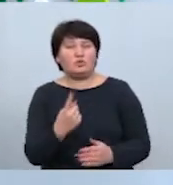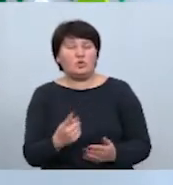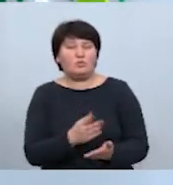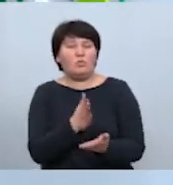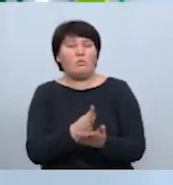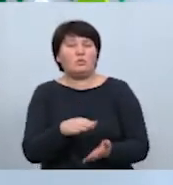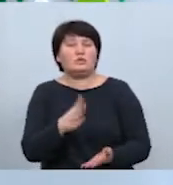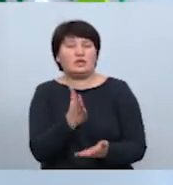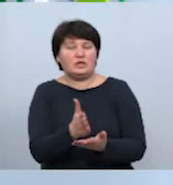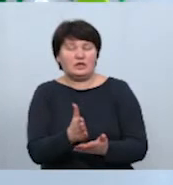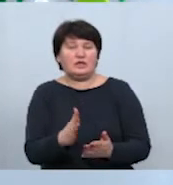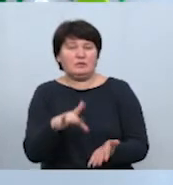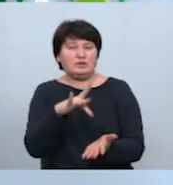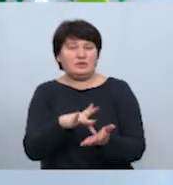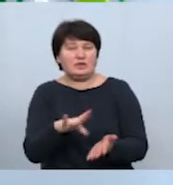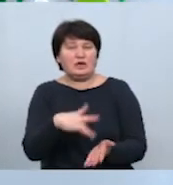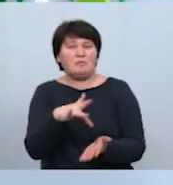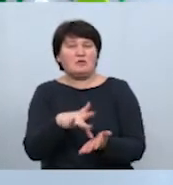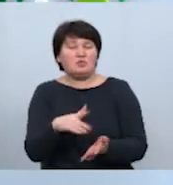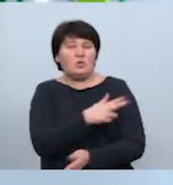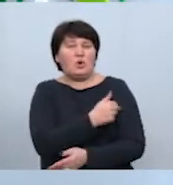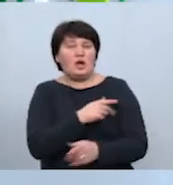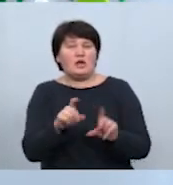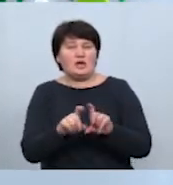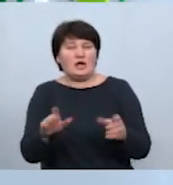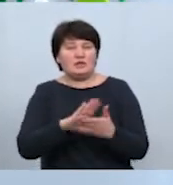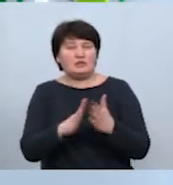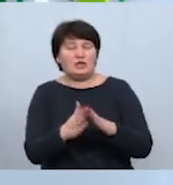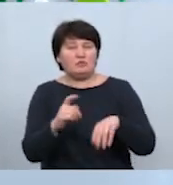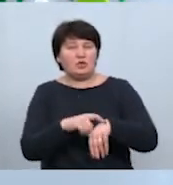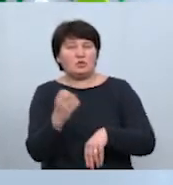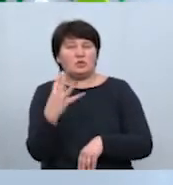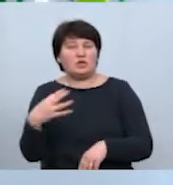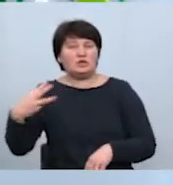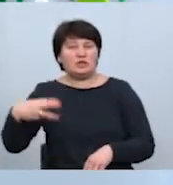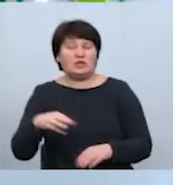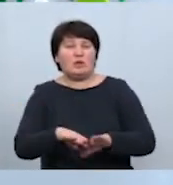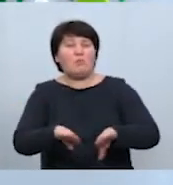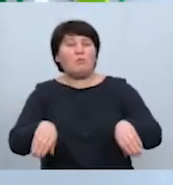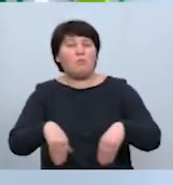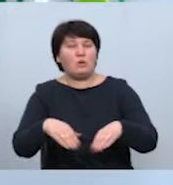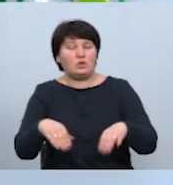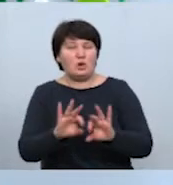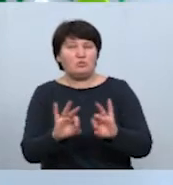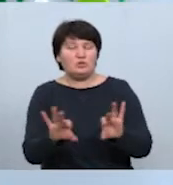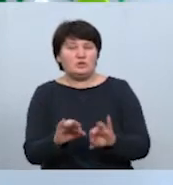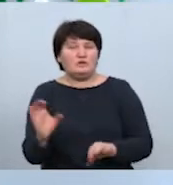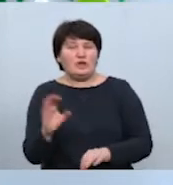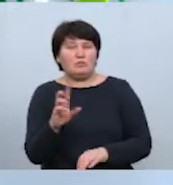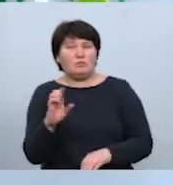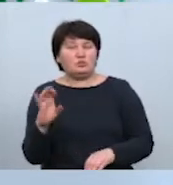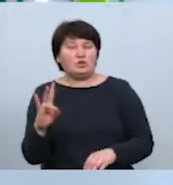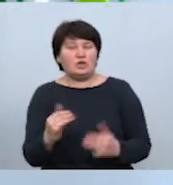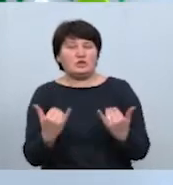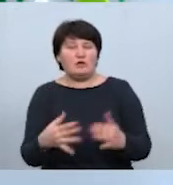який розташований біля центральної міської клінічної лікарні, станом на 14.30, там порожньо. Як пояснила Світлана Бабушкіна, наразі в